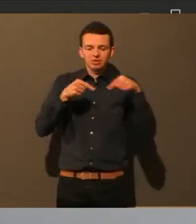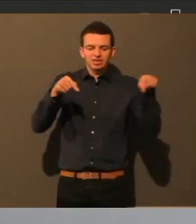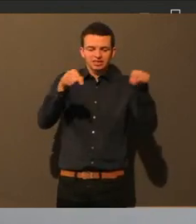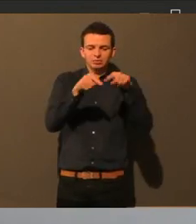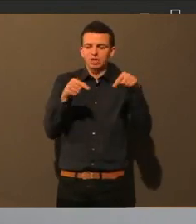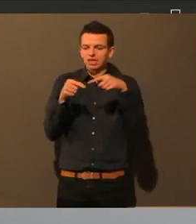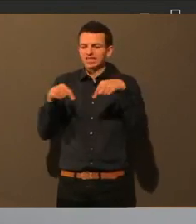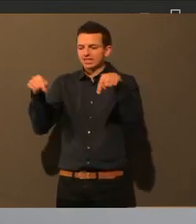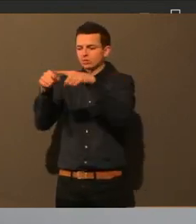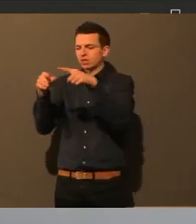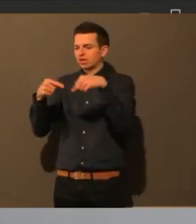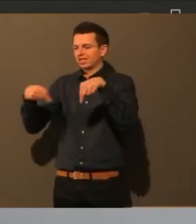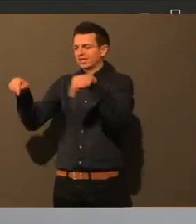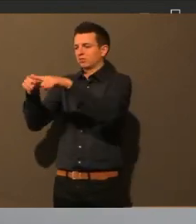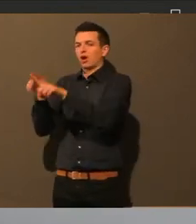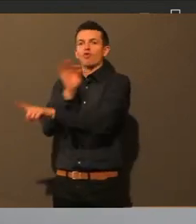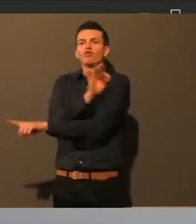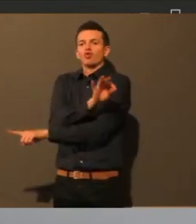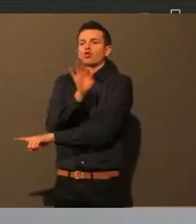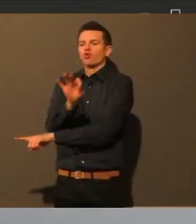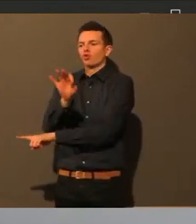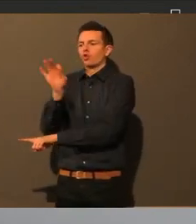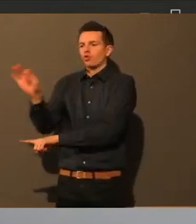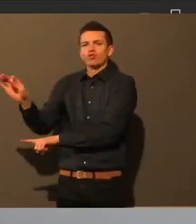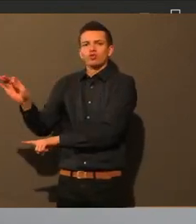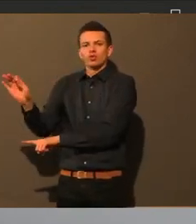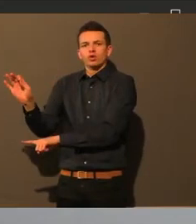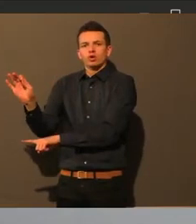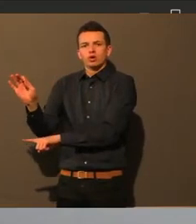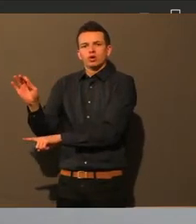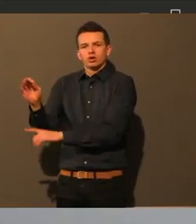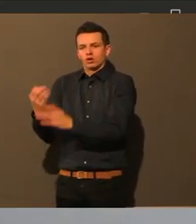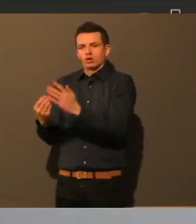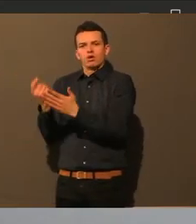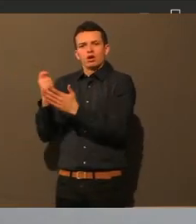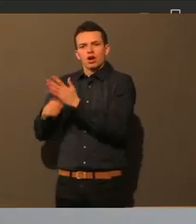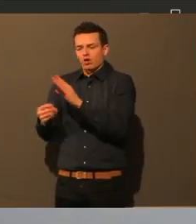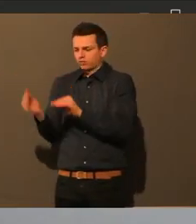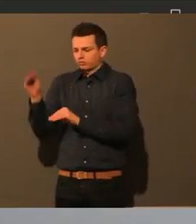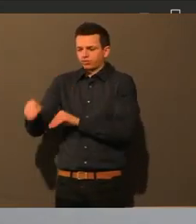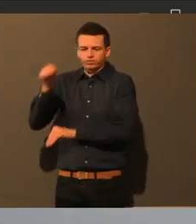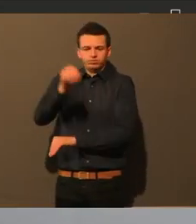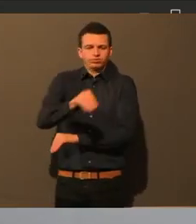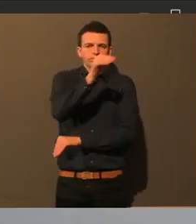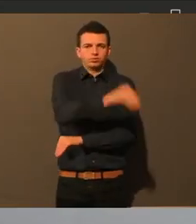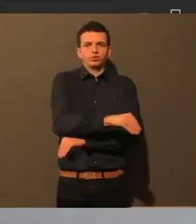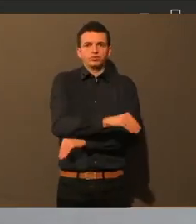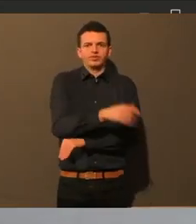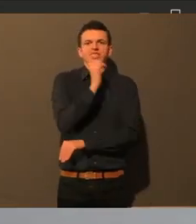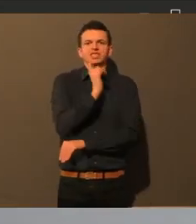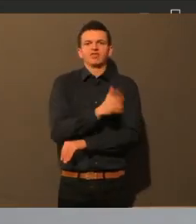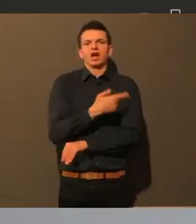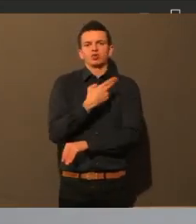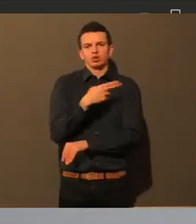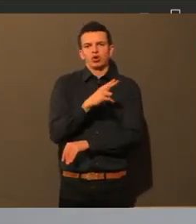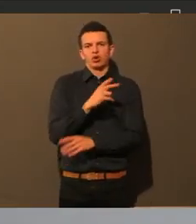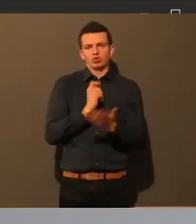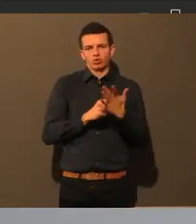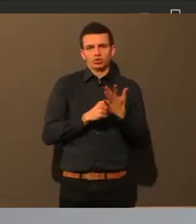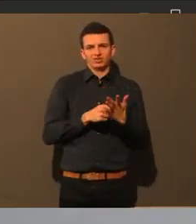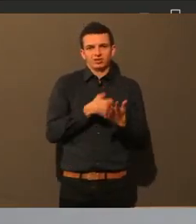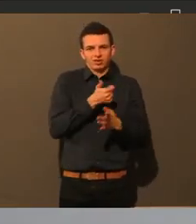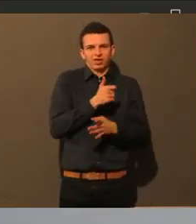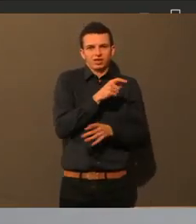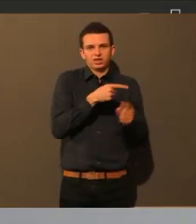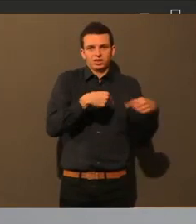200 Euro. Was ist das im Spiegel letztens mal war? Ich weiß nicht, ob das auch im Spiegel war. Ich habe es im Fernsehen gesehen und war dann ganz